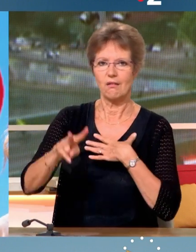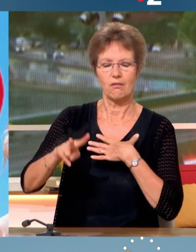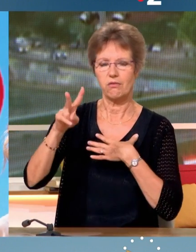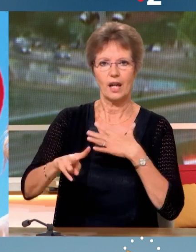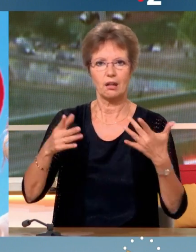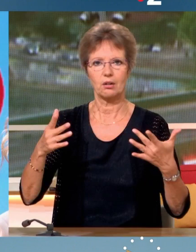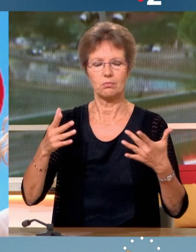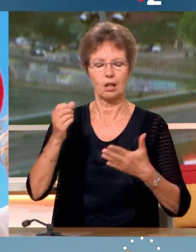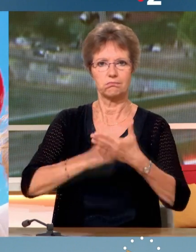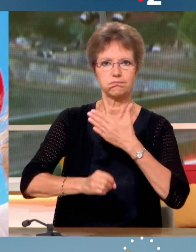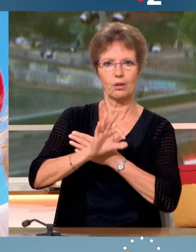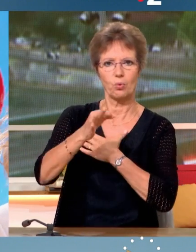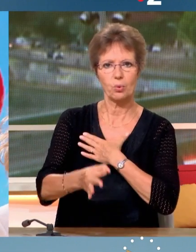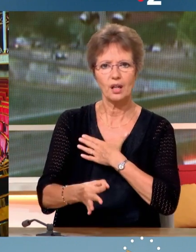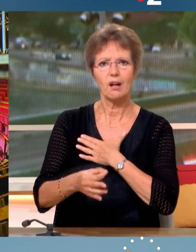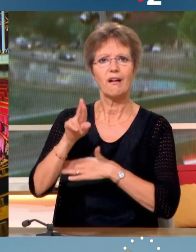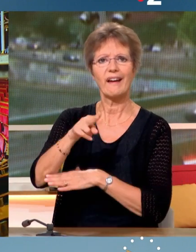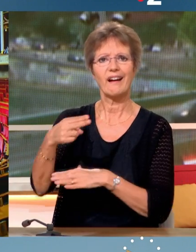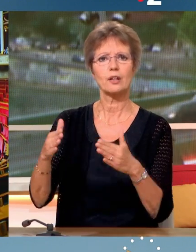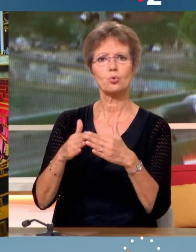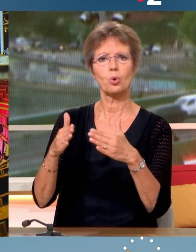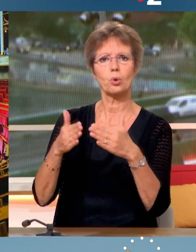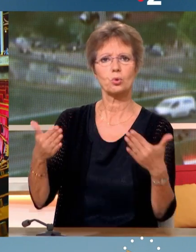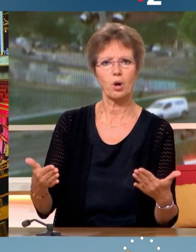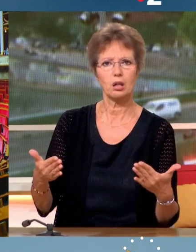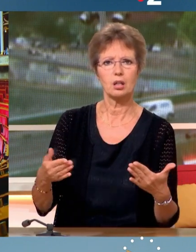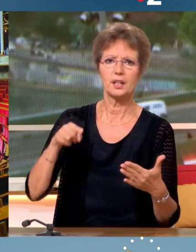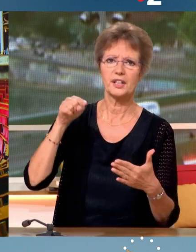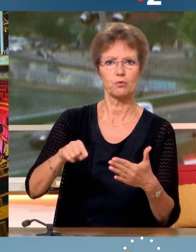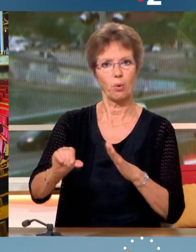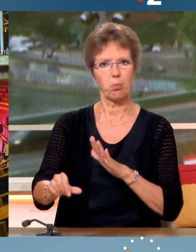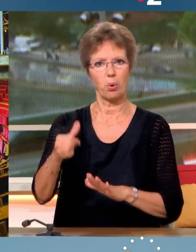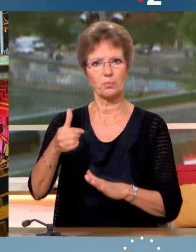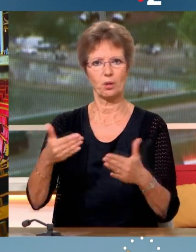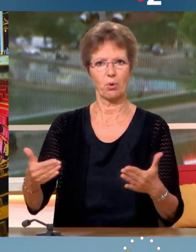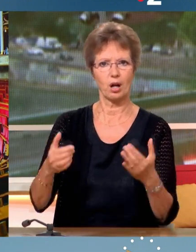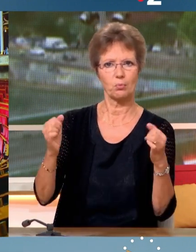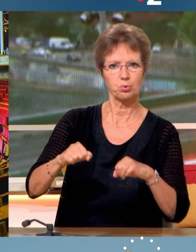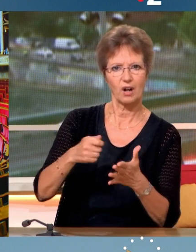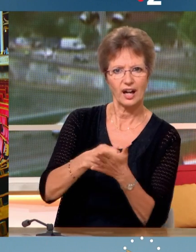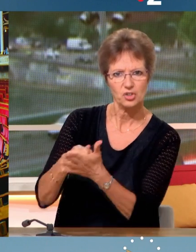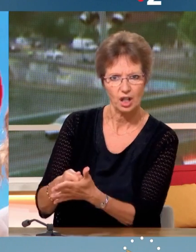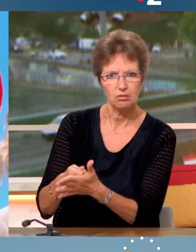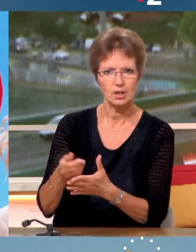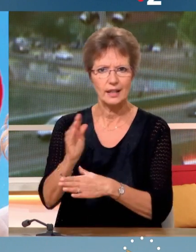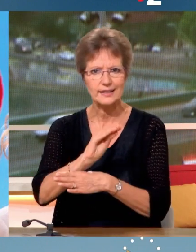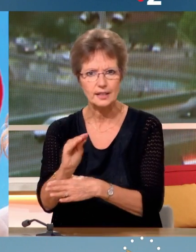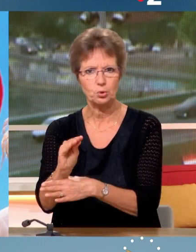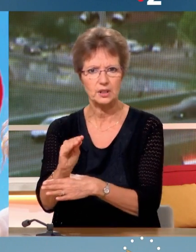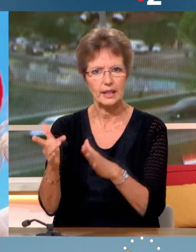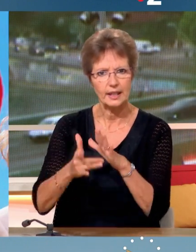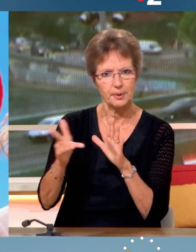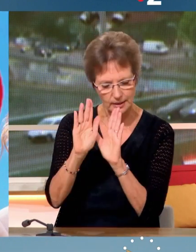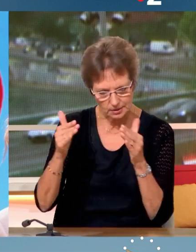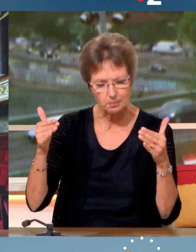aujourd'hui, ce que le Rassemblement national demande, c'est par exemple une priorité au pouvoir d'achat, une priorité sur les questions de sécurité, une priorité sur les questions d'immigration.